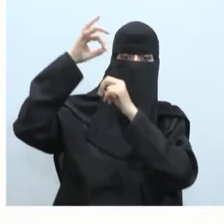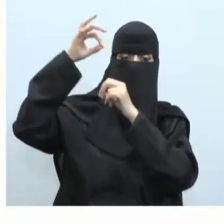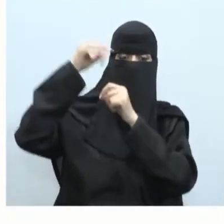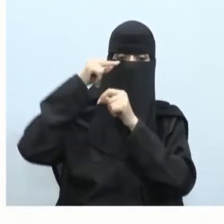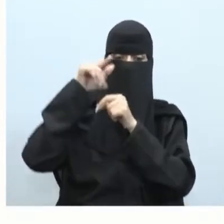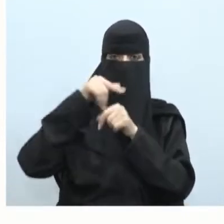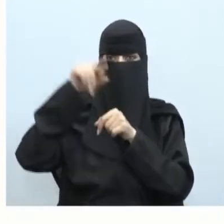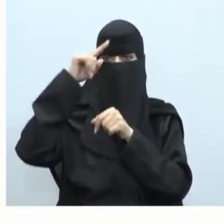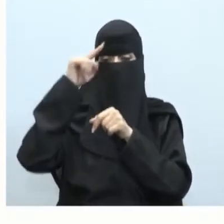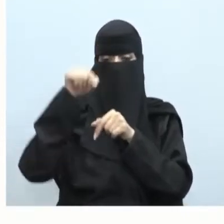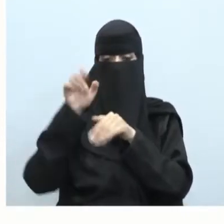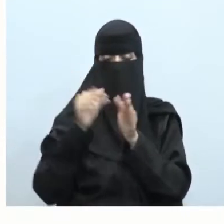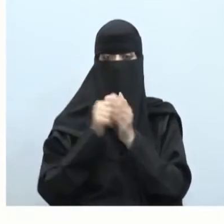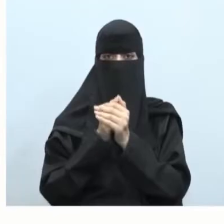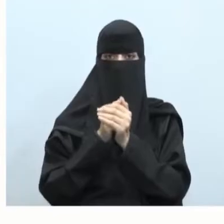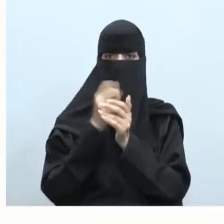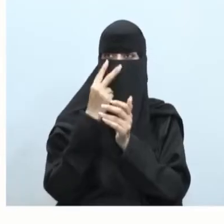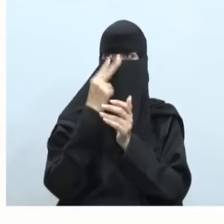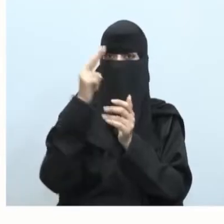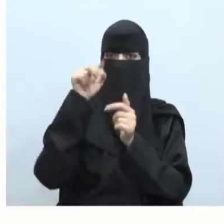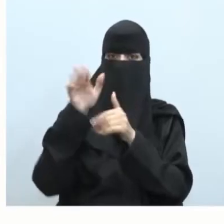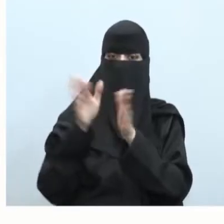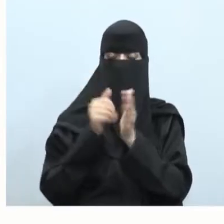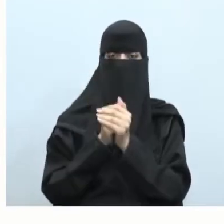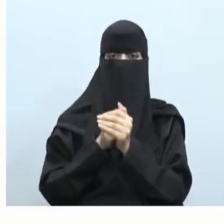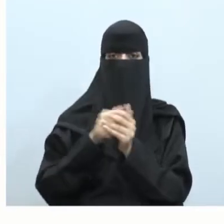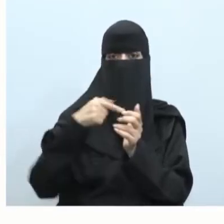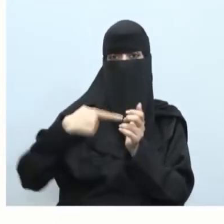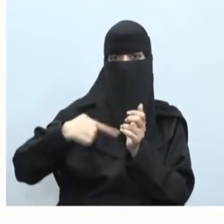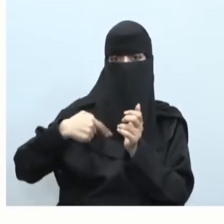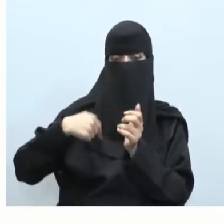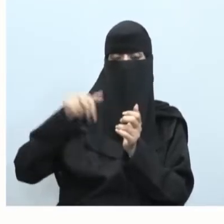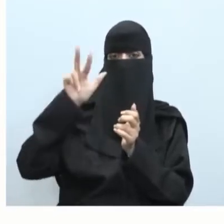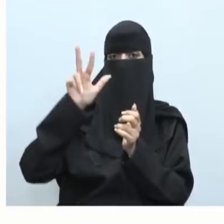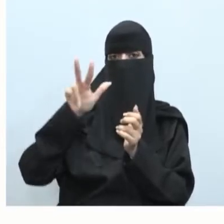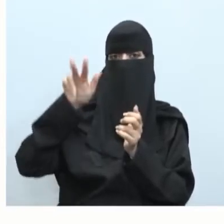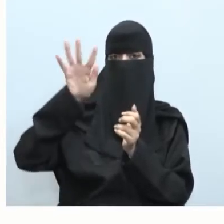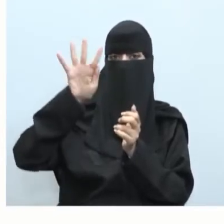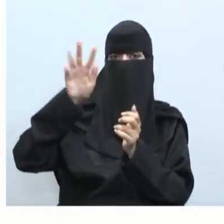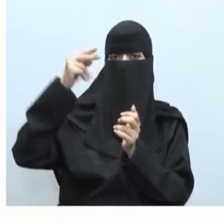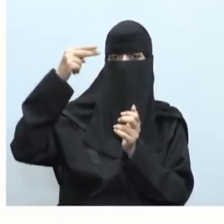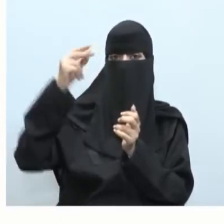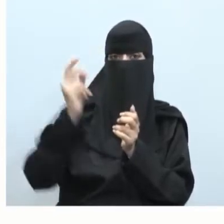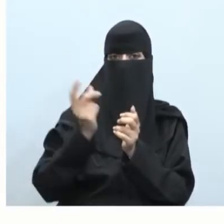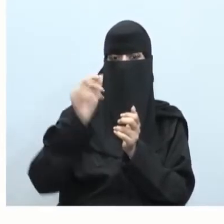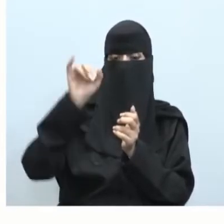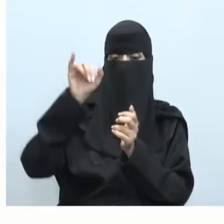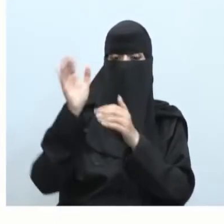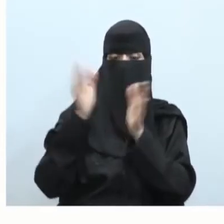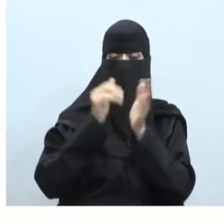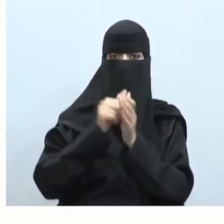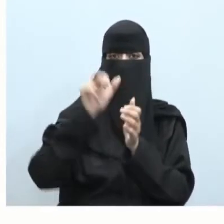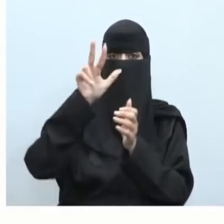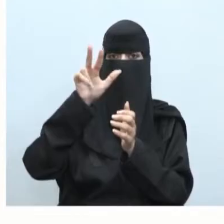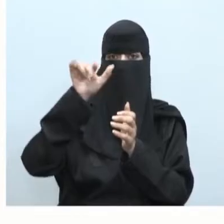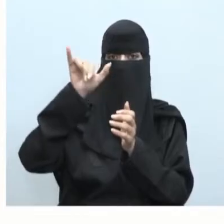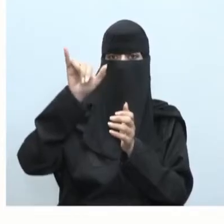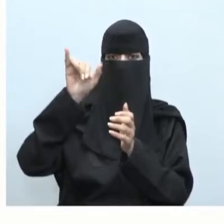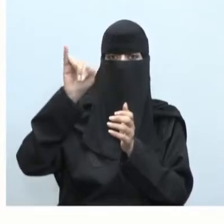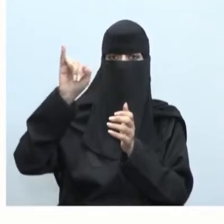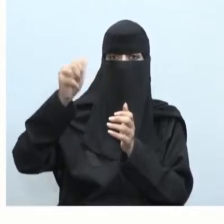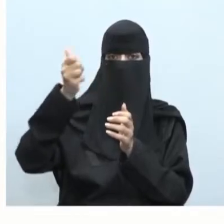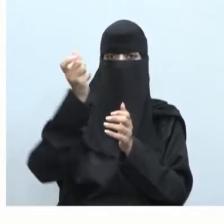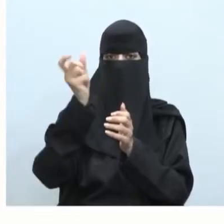أمثلات النجوم المشاهدة وهي الشعراء أو الشعراء اليمانية هي الشعراء اليمانية أبنائي